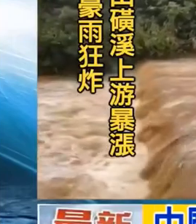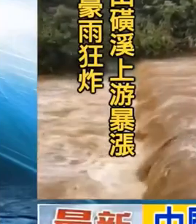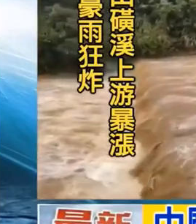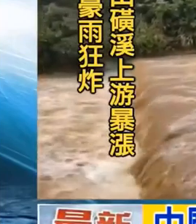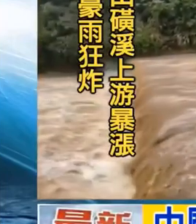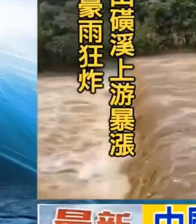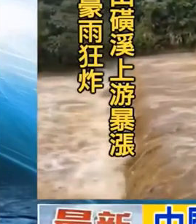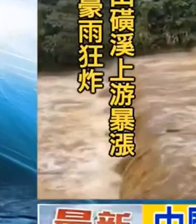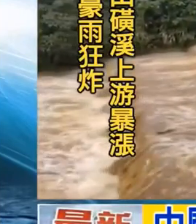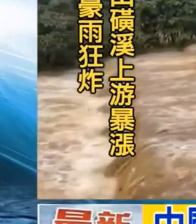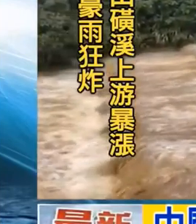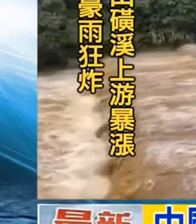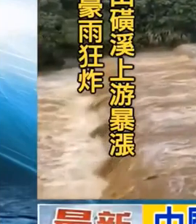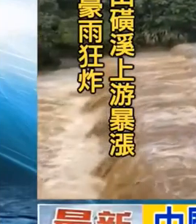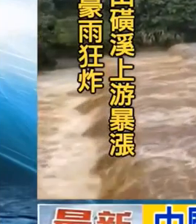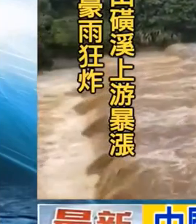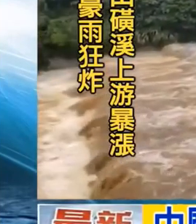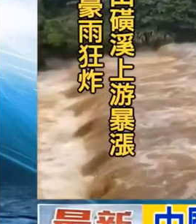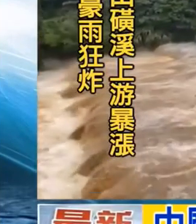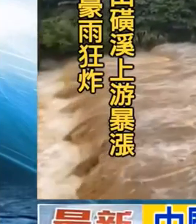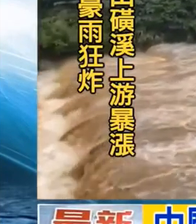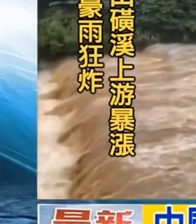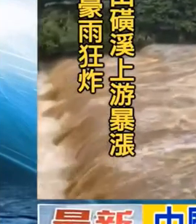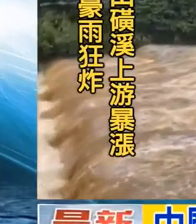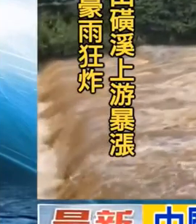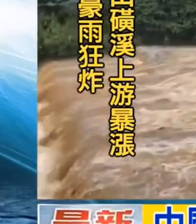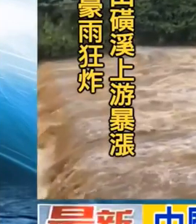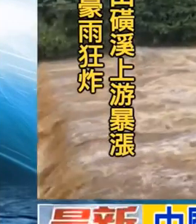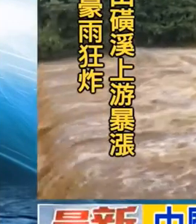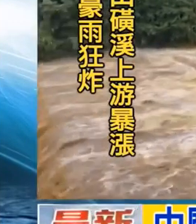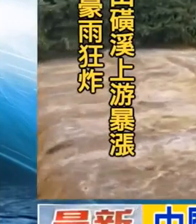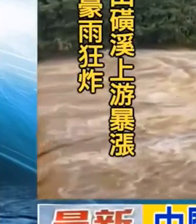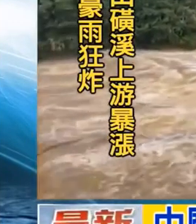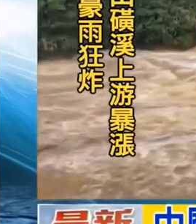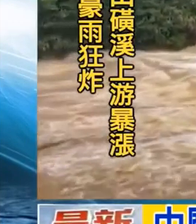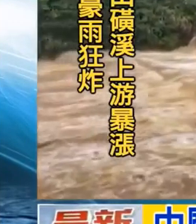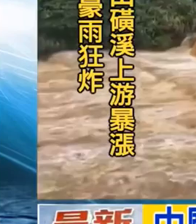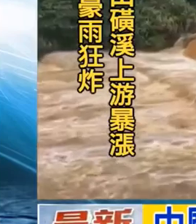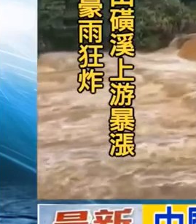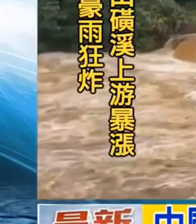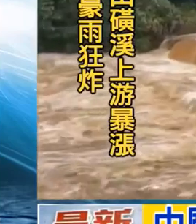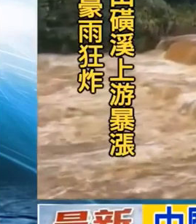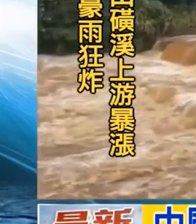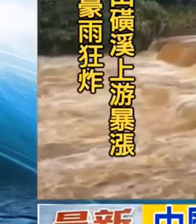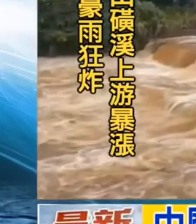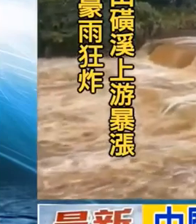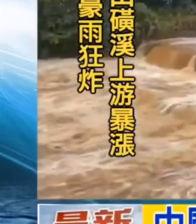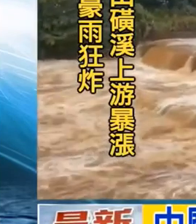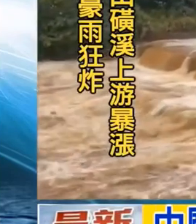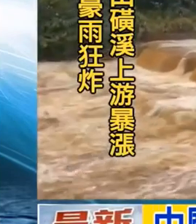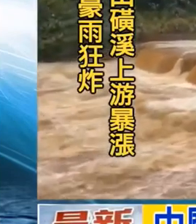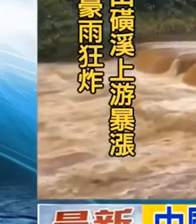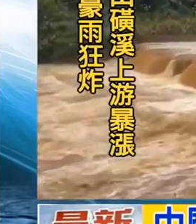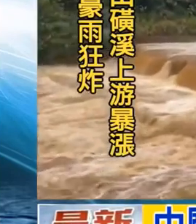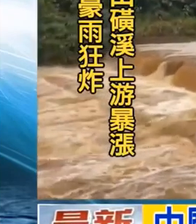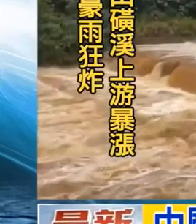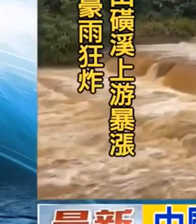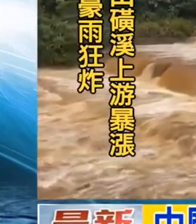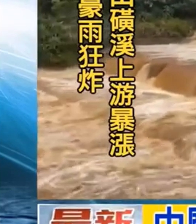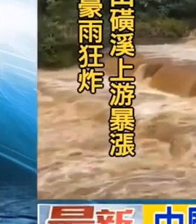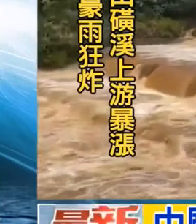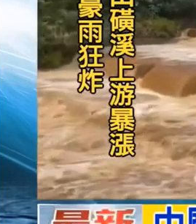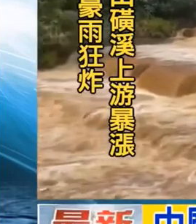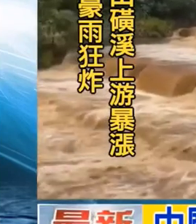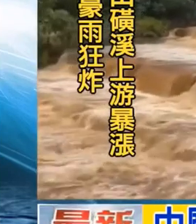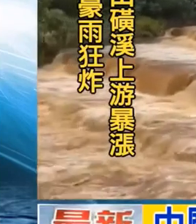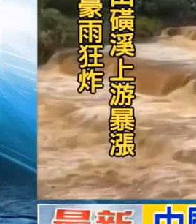上北转 北北溪在移动暴风圈还是笼罩着台湾台中以北以及东北部地区东部陆地 北部地区以及中南部